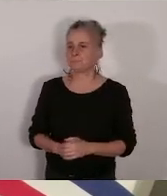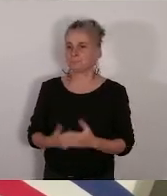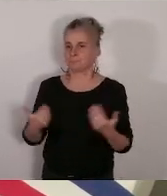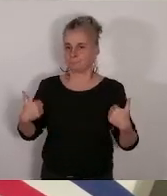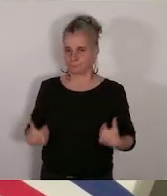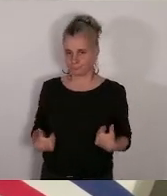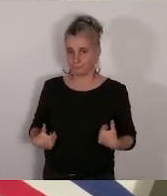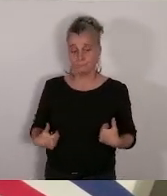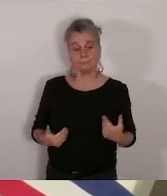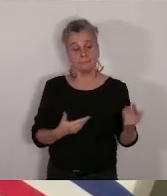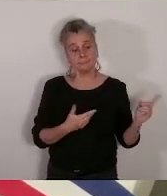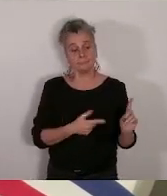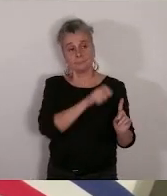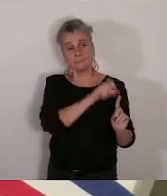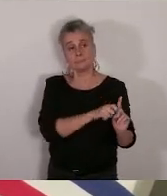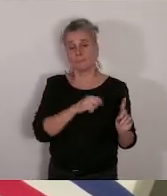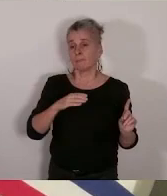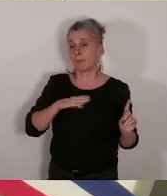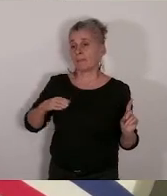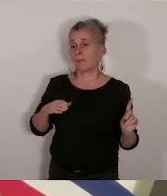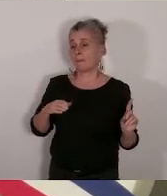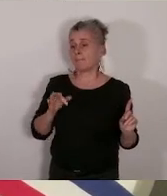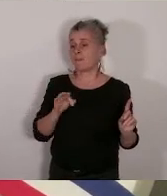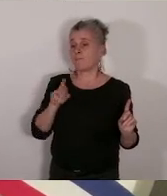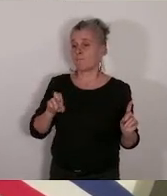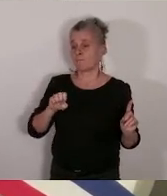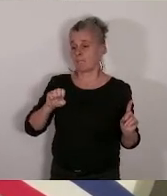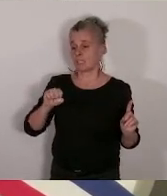donc en l'absence d'Agnès Fréchel.